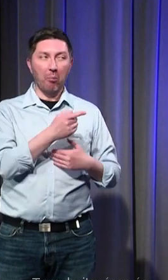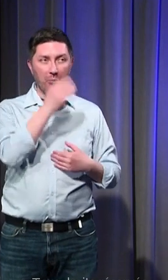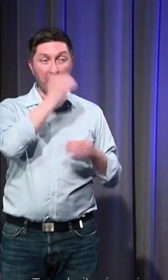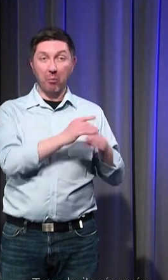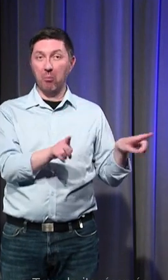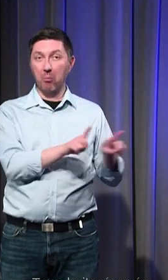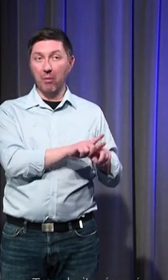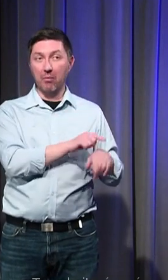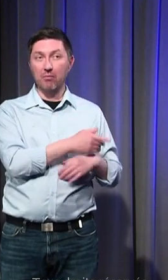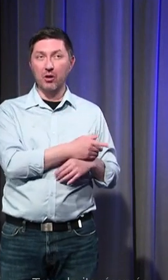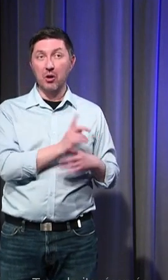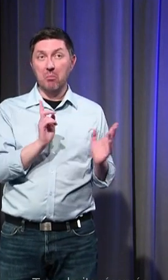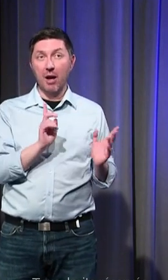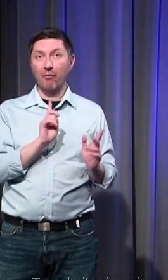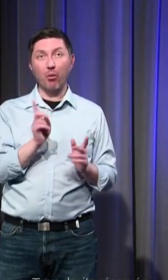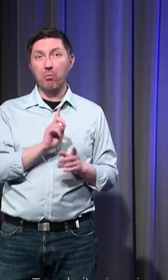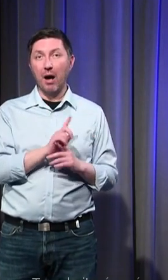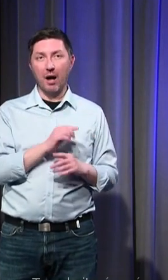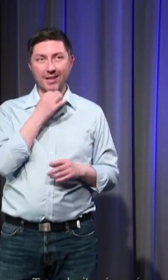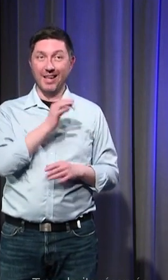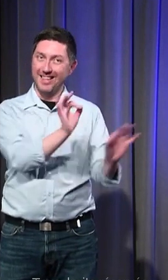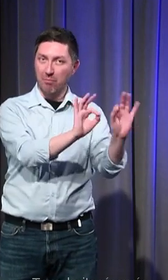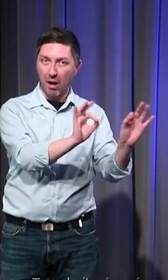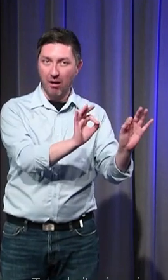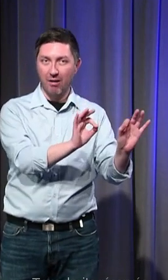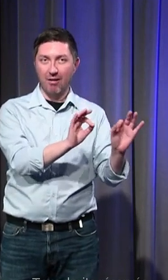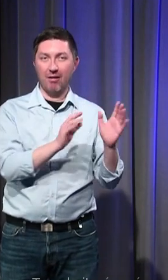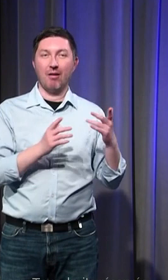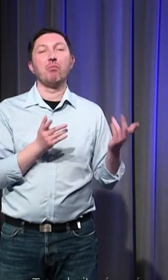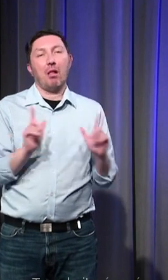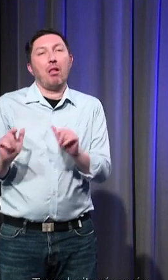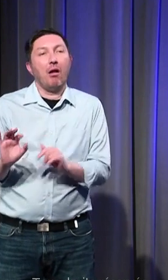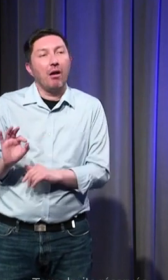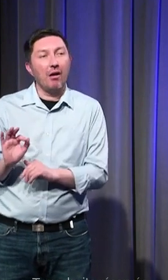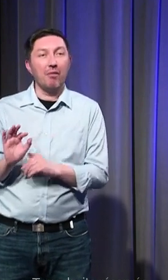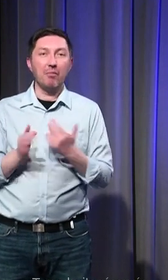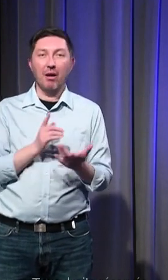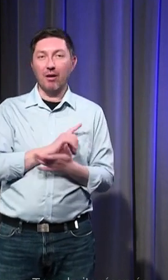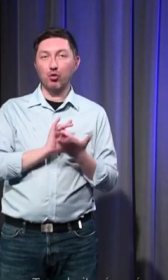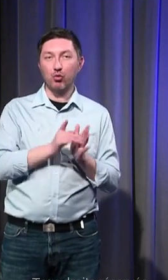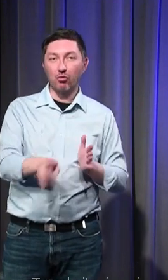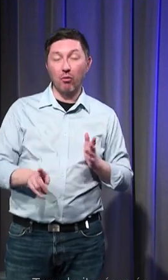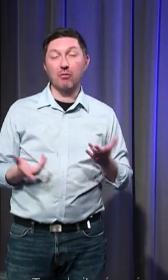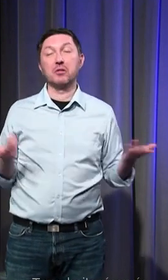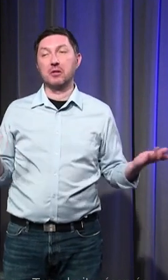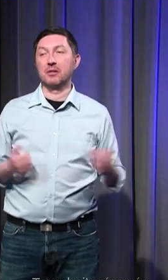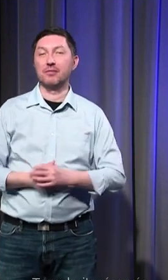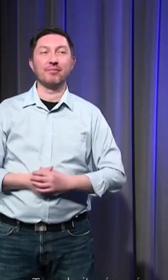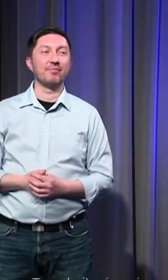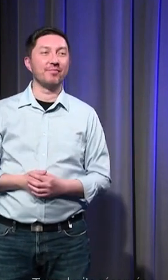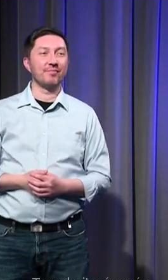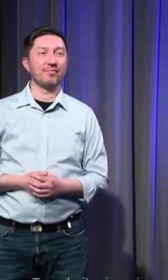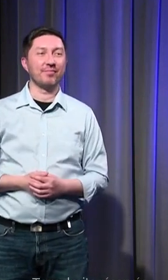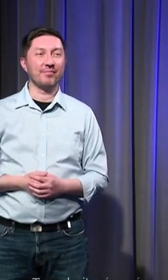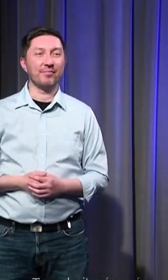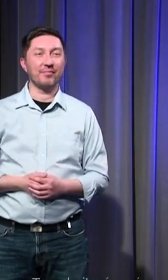vers un extrême ni vers l'autre enfin je pense que alors et de fait c'est effectivement ces manifestations ces déclarations d